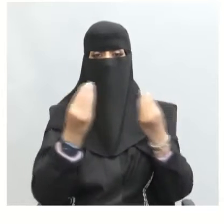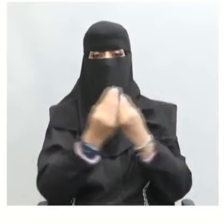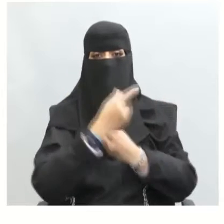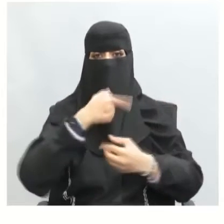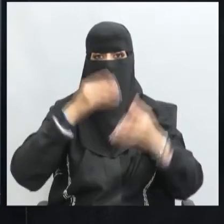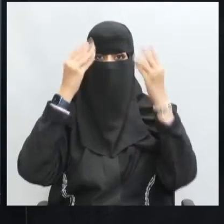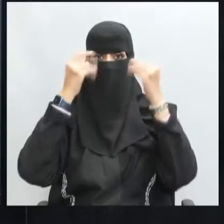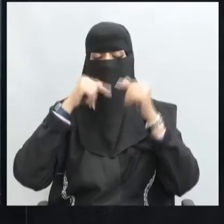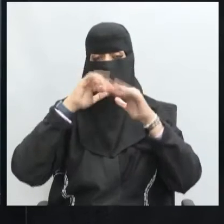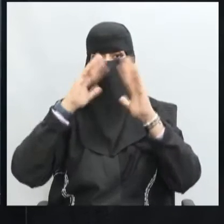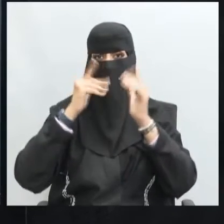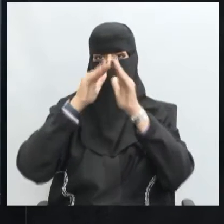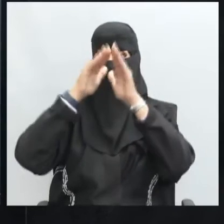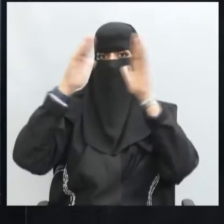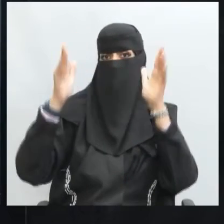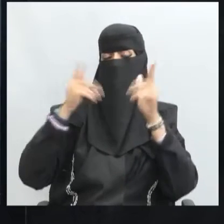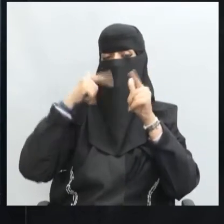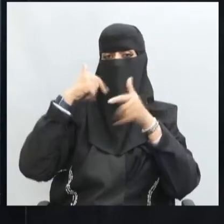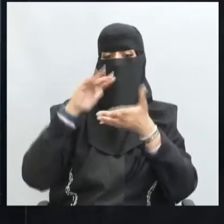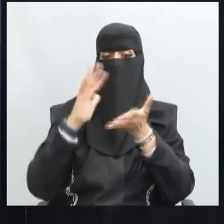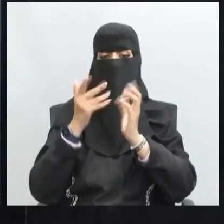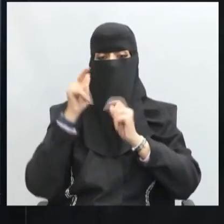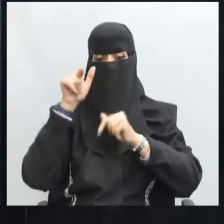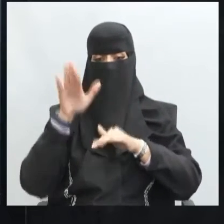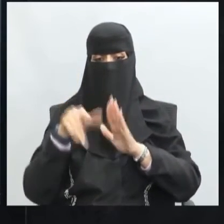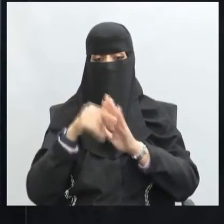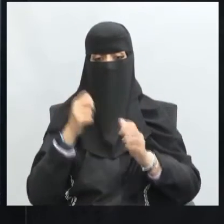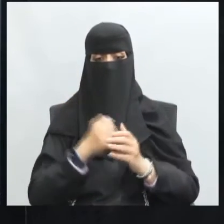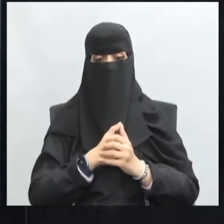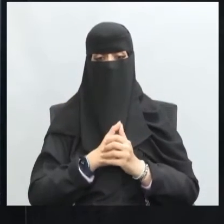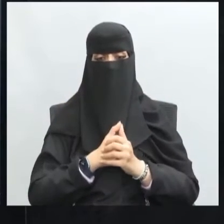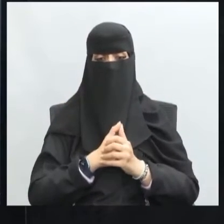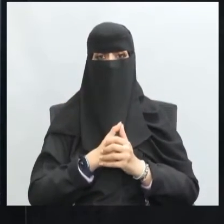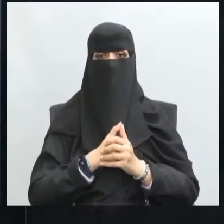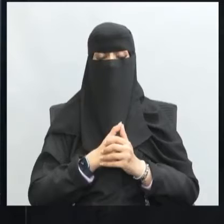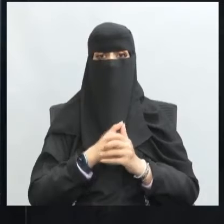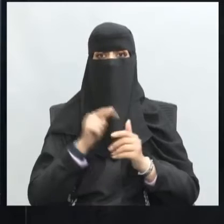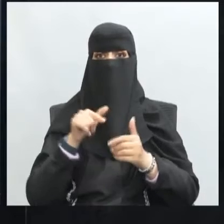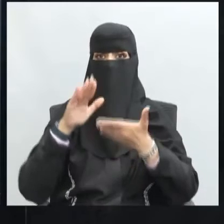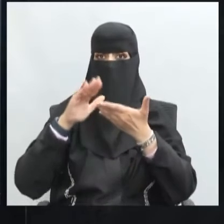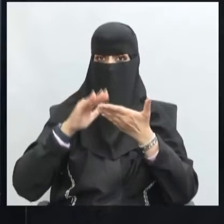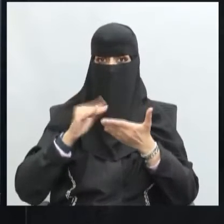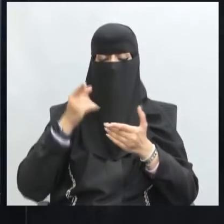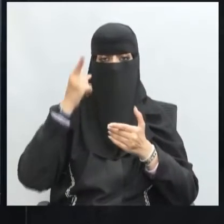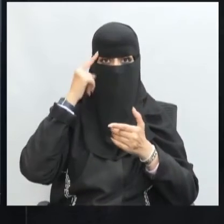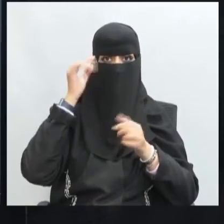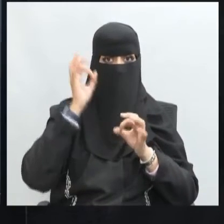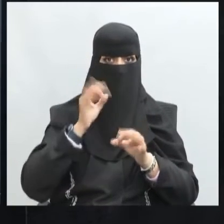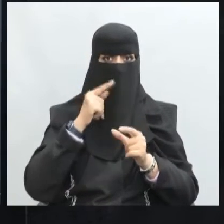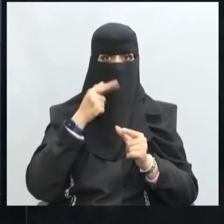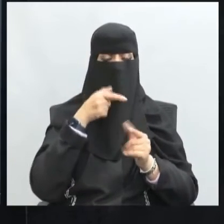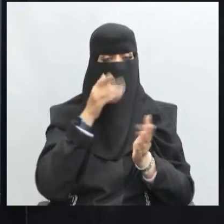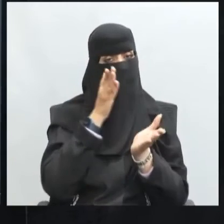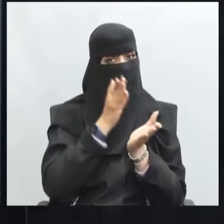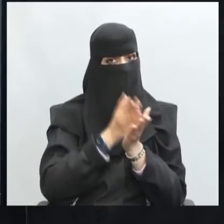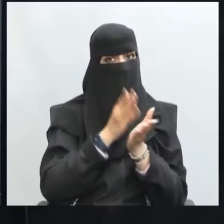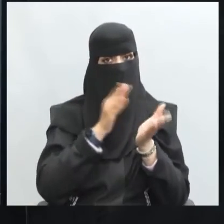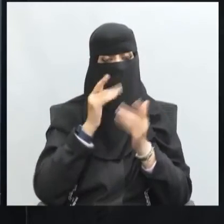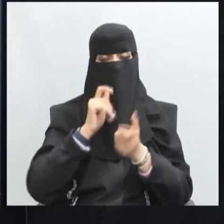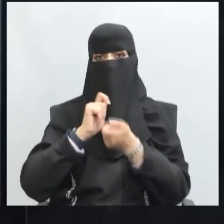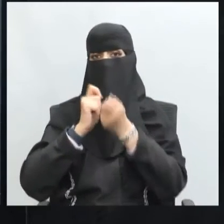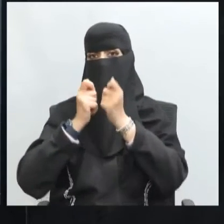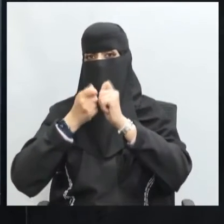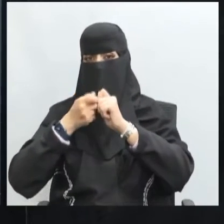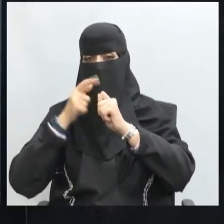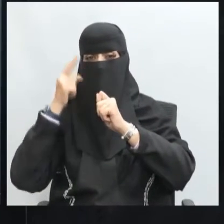بنطاق أوسع من الوعي حول هذا الموضوع أيضا يساعد الحوار على معرفة الحقيقة تعديل